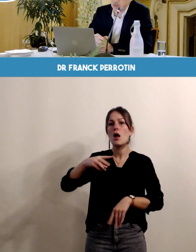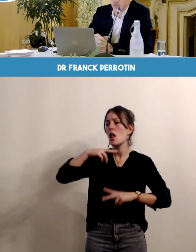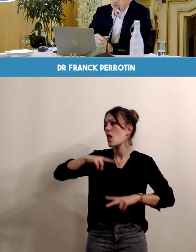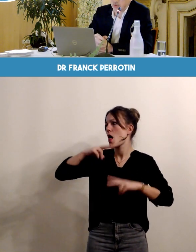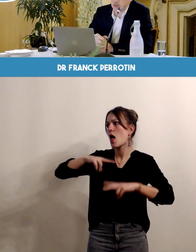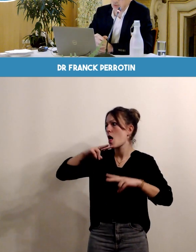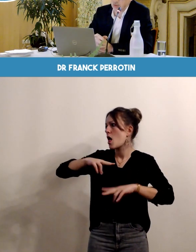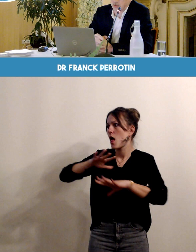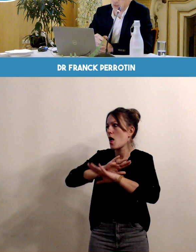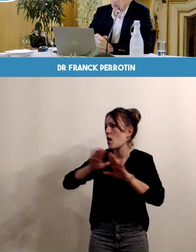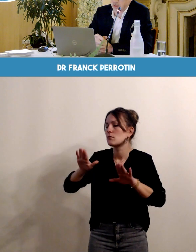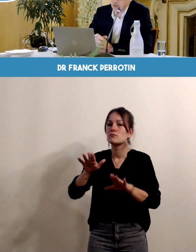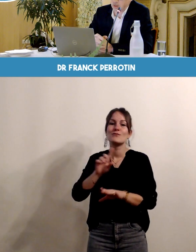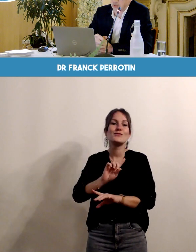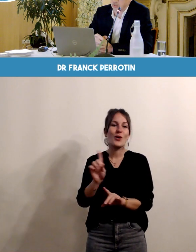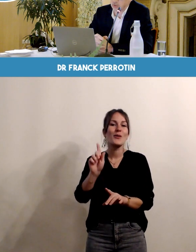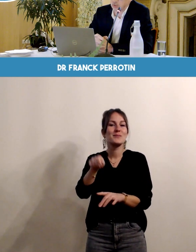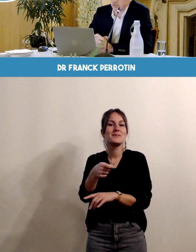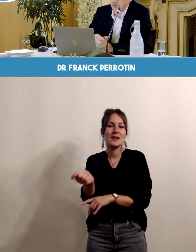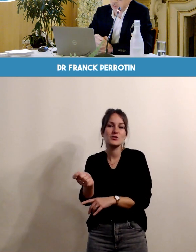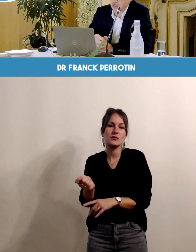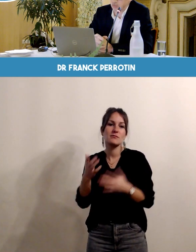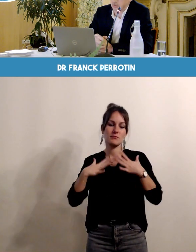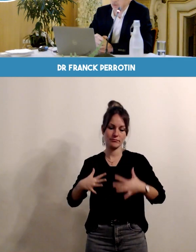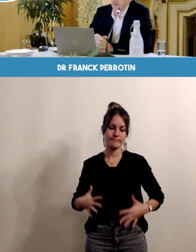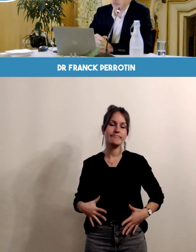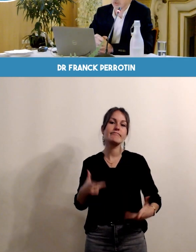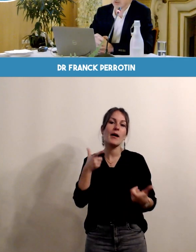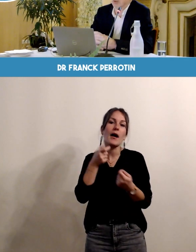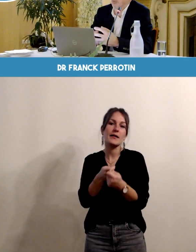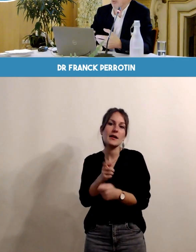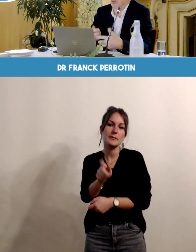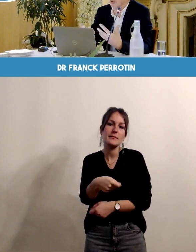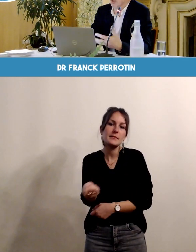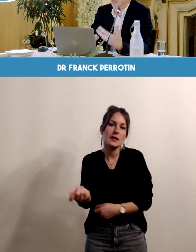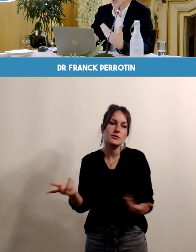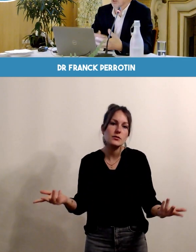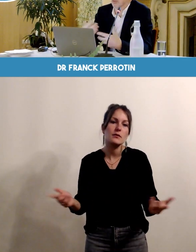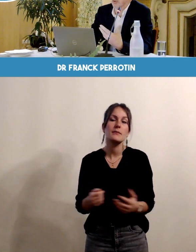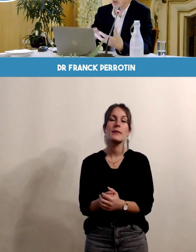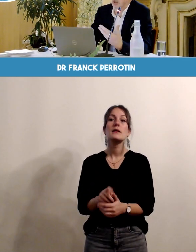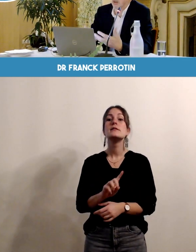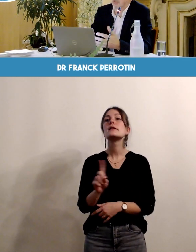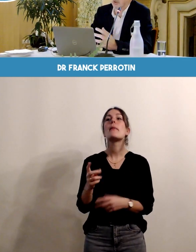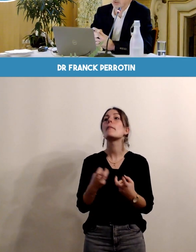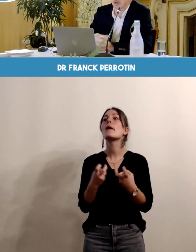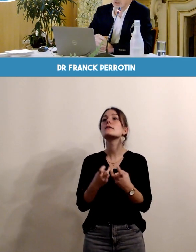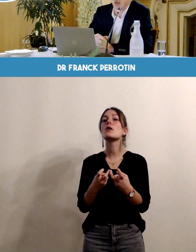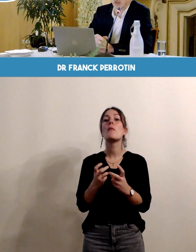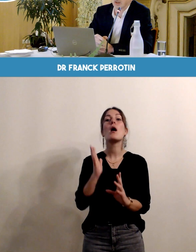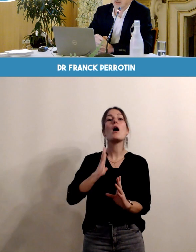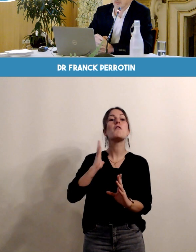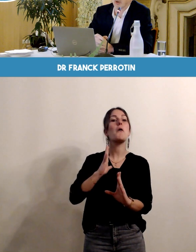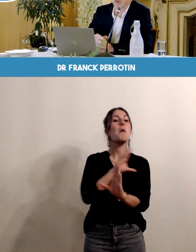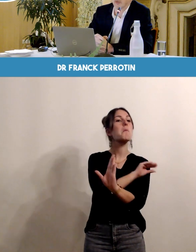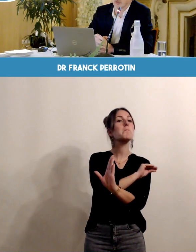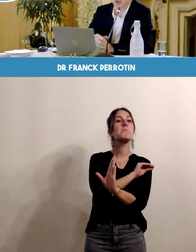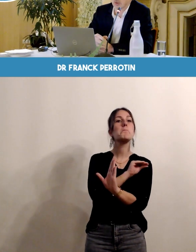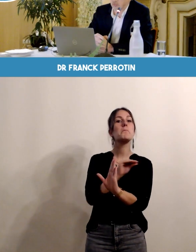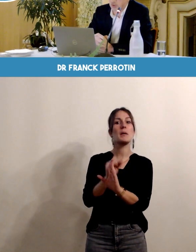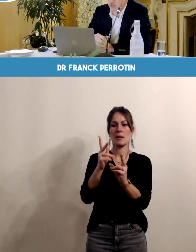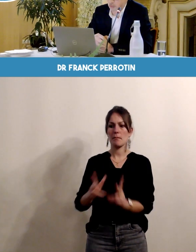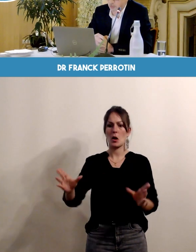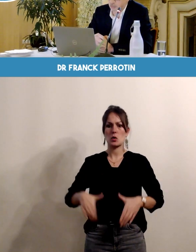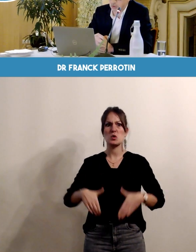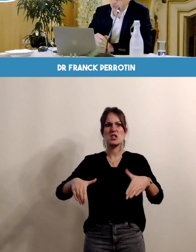évidemment adapté à la condition physique de la femme enceinte c'est pas au moment de la grossesse qu'on va avoir acquérir des performances